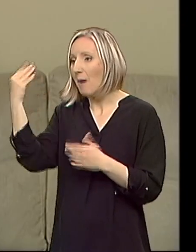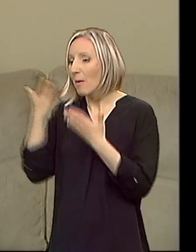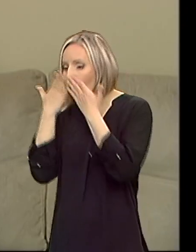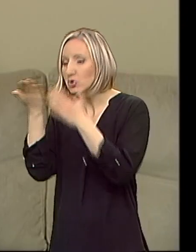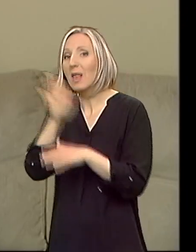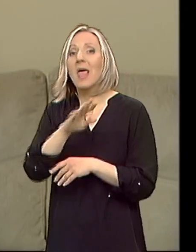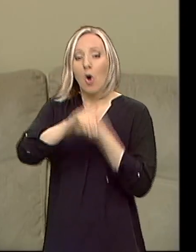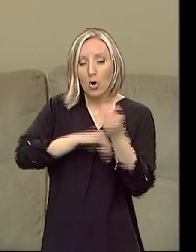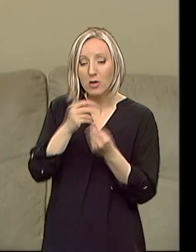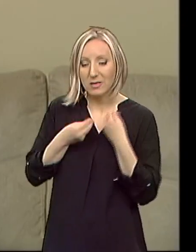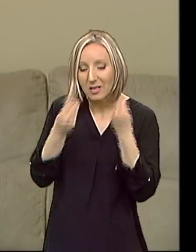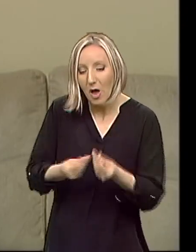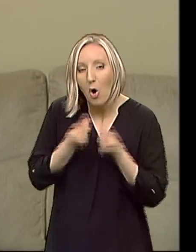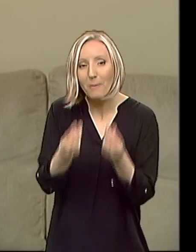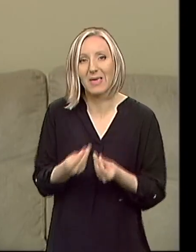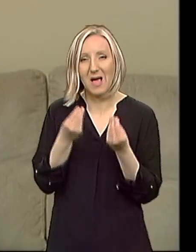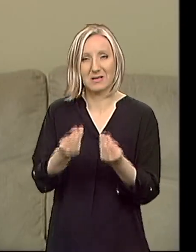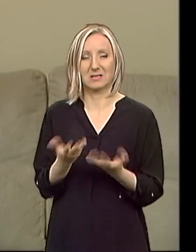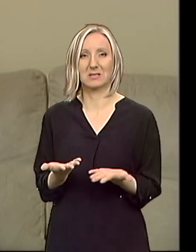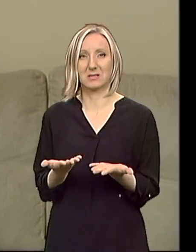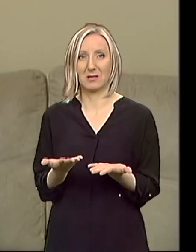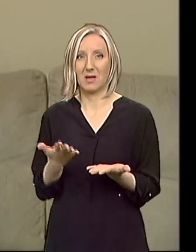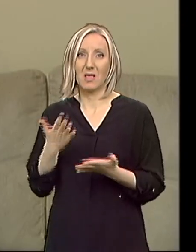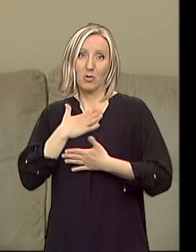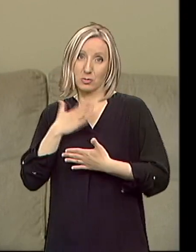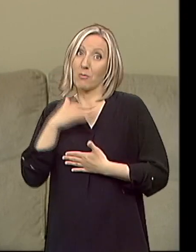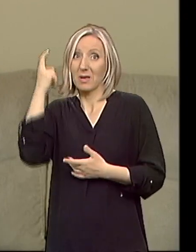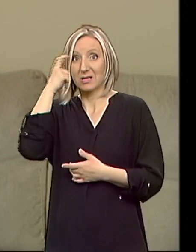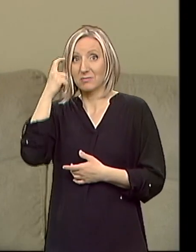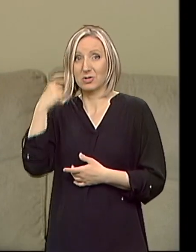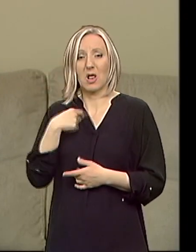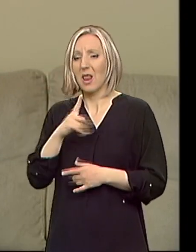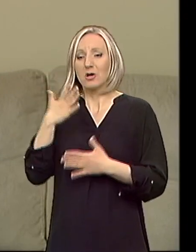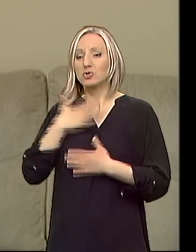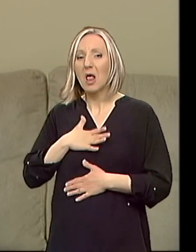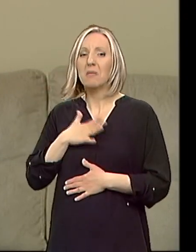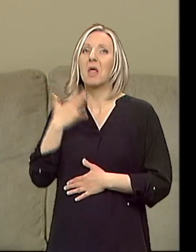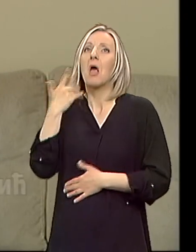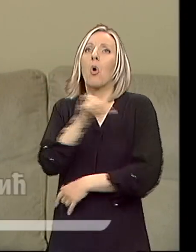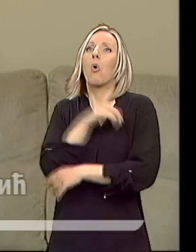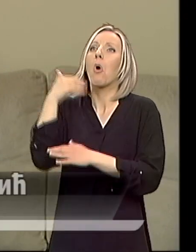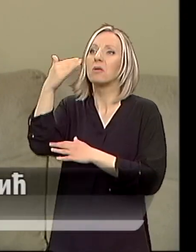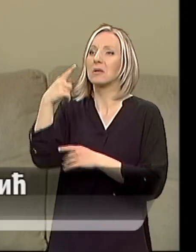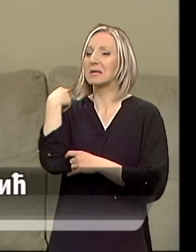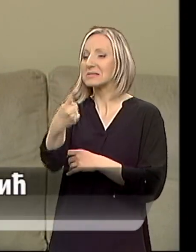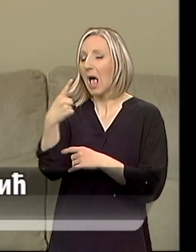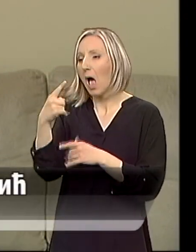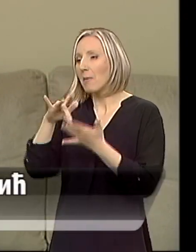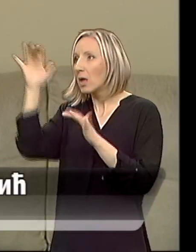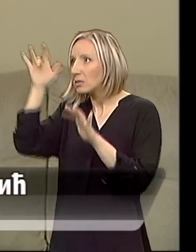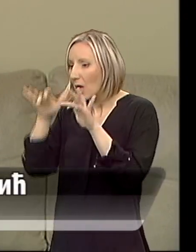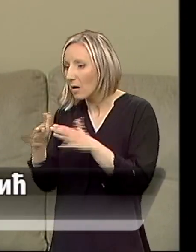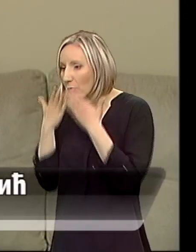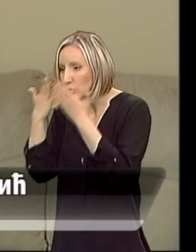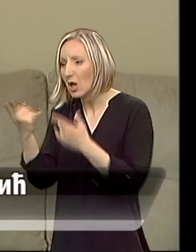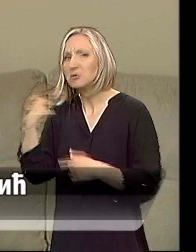Nismo nekako tako razmišljali i bilo je, mislim, neću da dovedem sebe u situaciju da on kroz par godina pročita sam na internetu i kaže, mama, zašto si